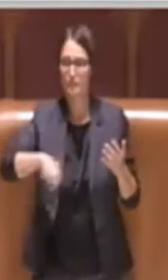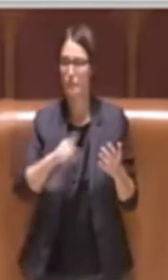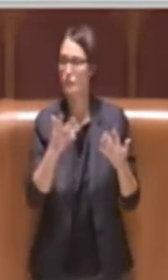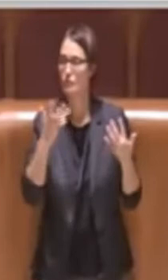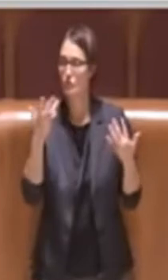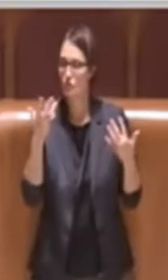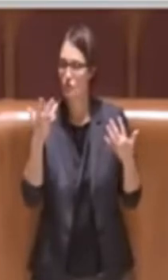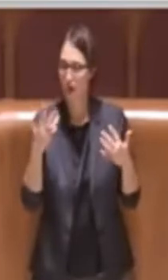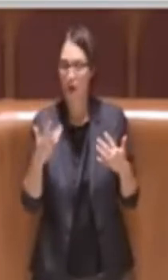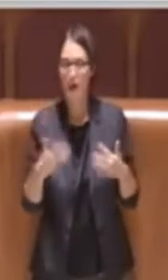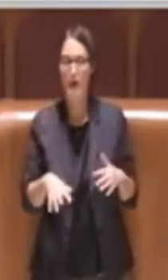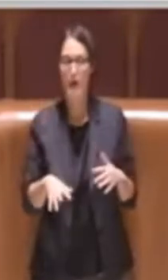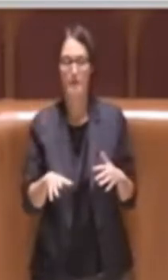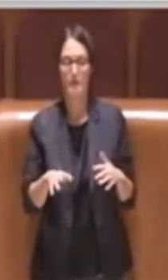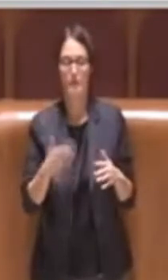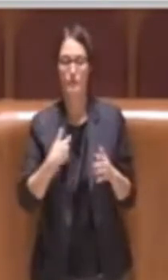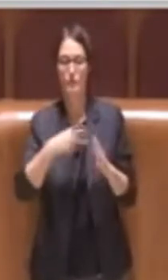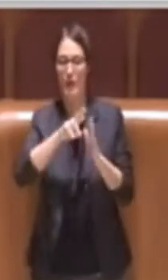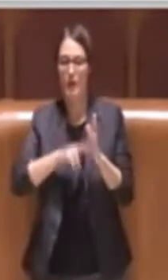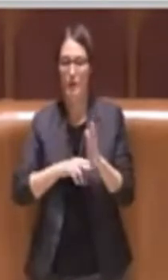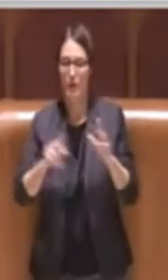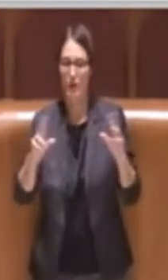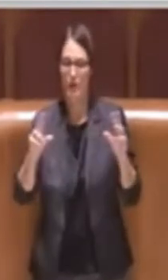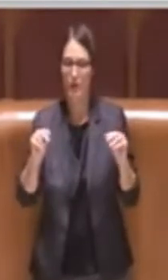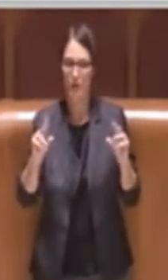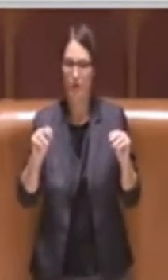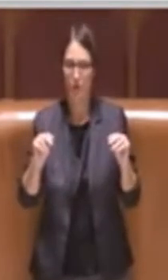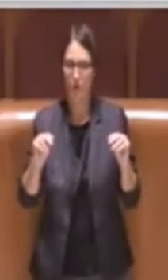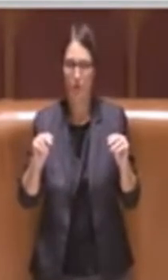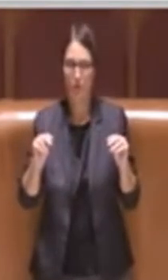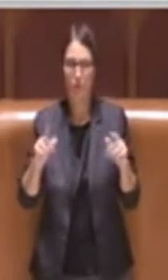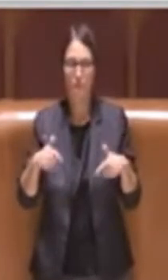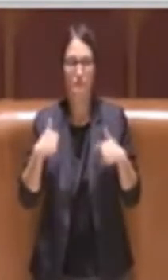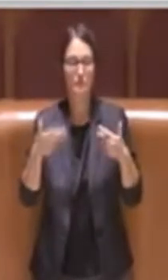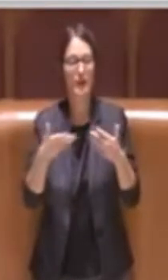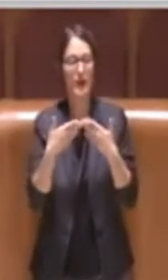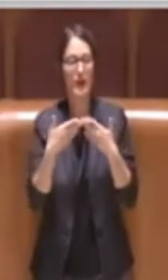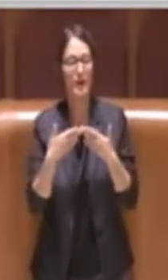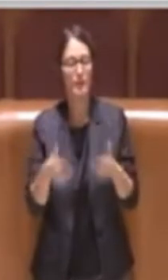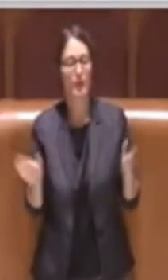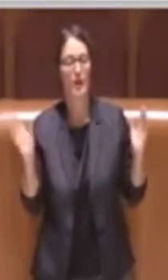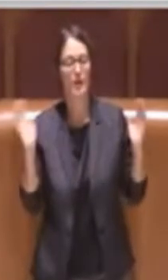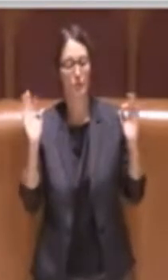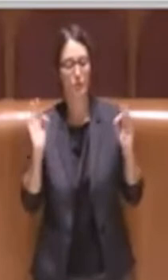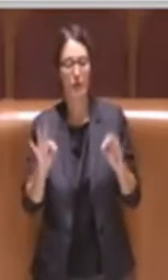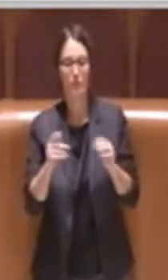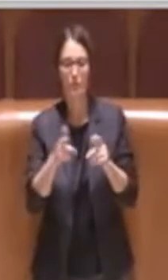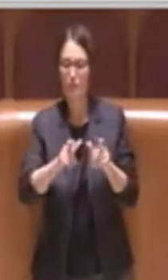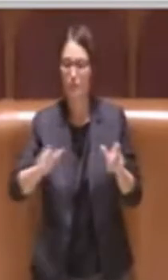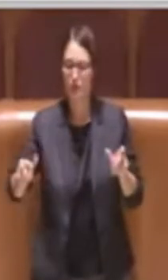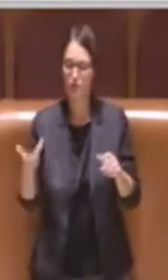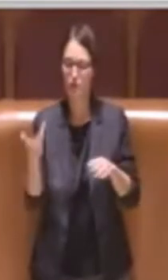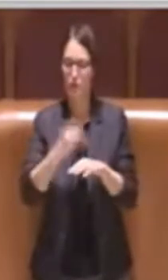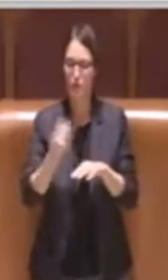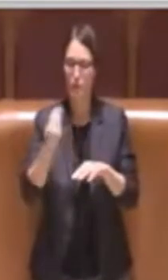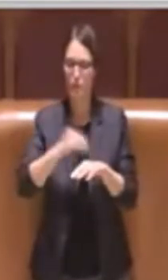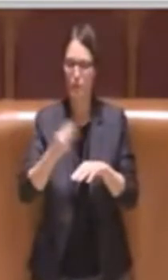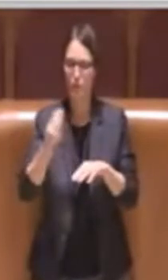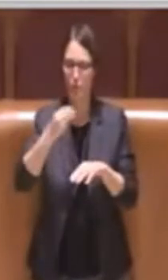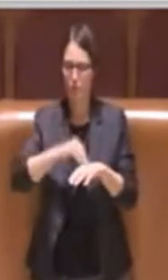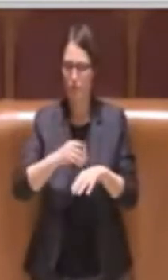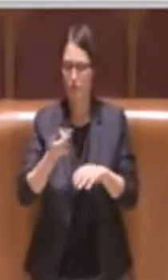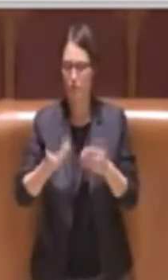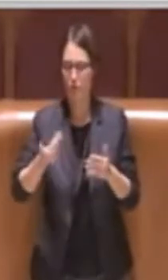atto un nuovo regolamento che ha consentito l'apertura a molti altri utenti rispetto a quello che accadeva in